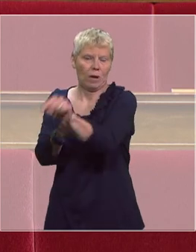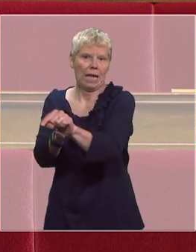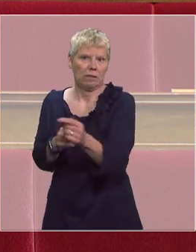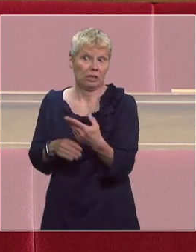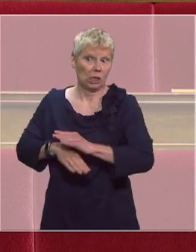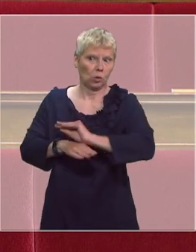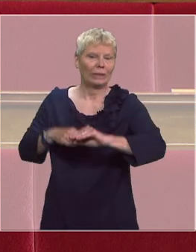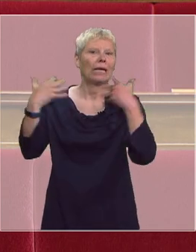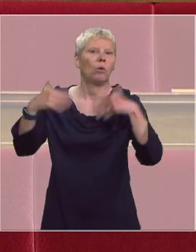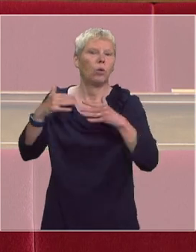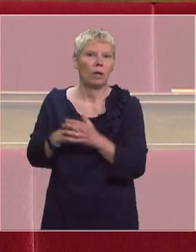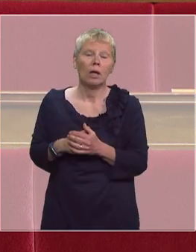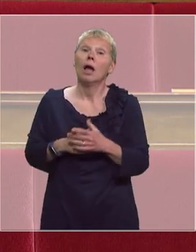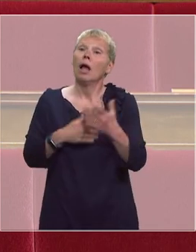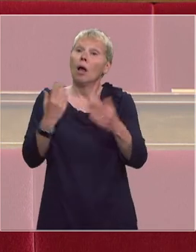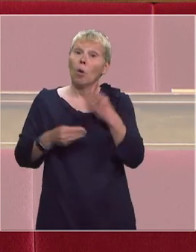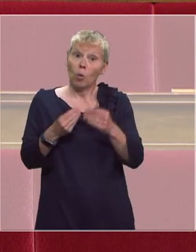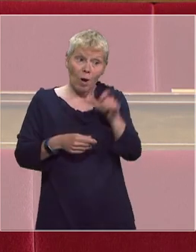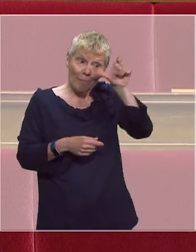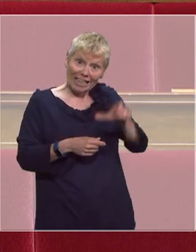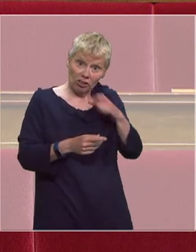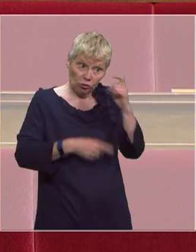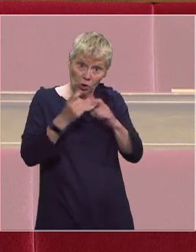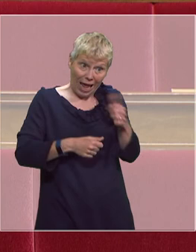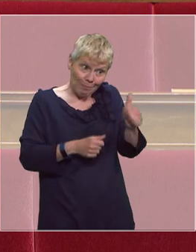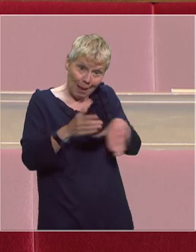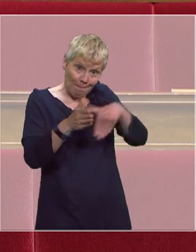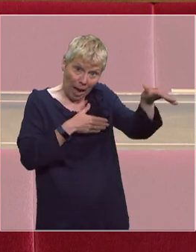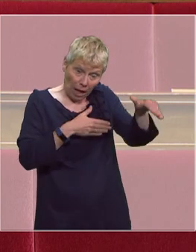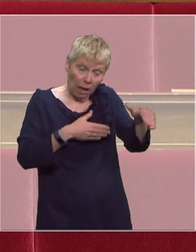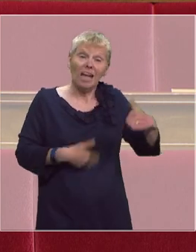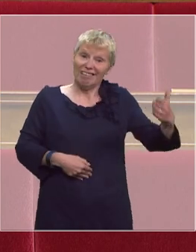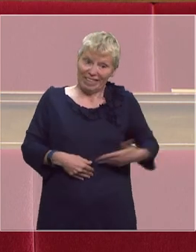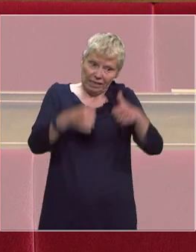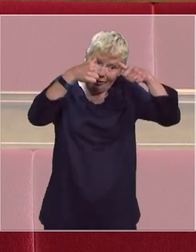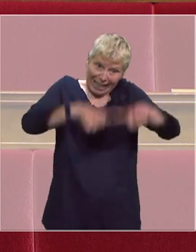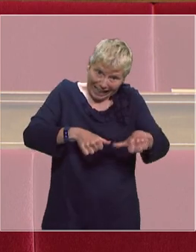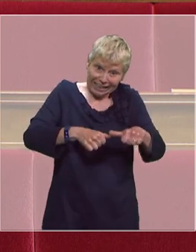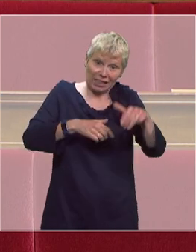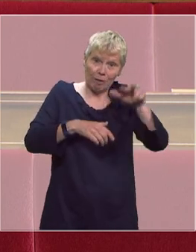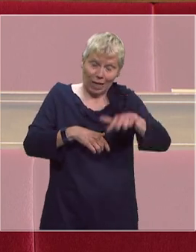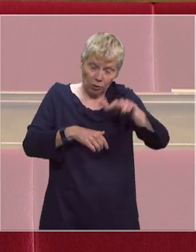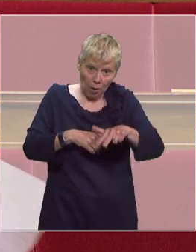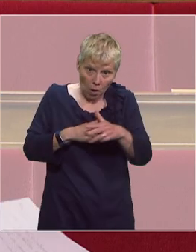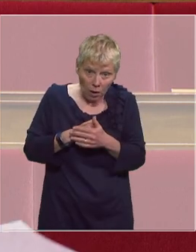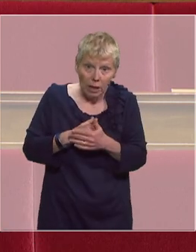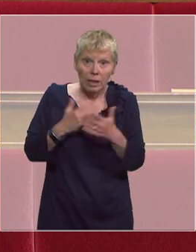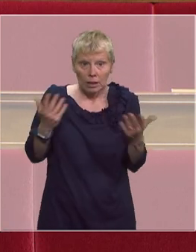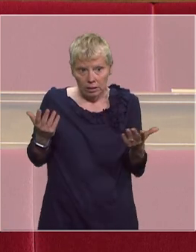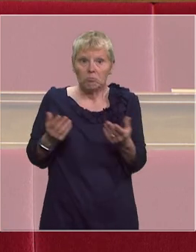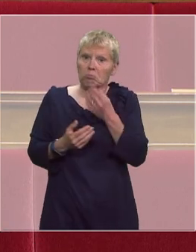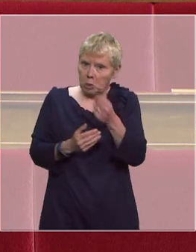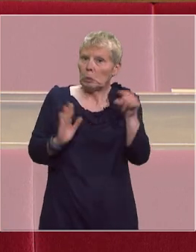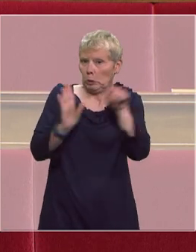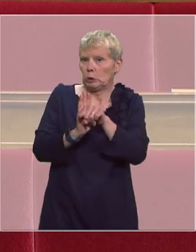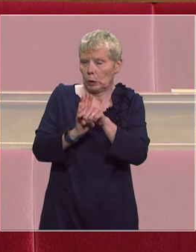'éloignement du conjoint violent qui doit être la règle afin que la victime conserve la jouissance du logement en ces temps difficiles c'est une bonne